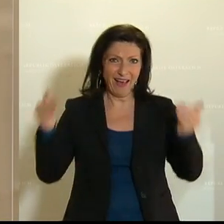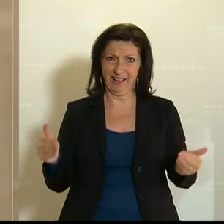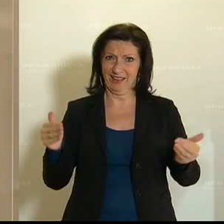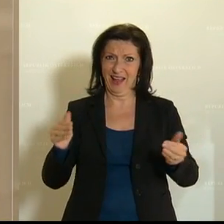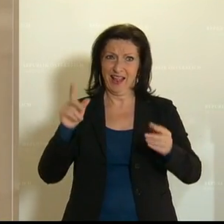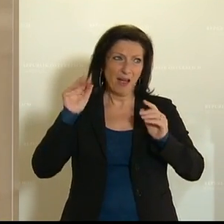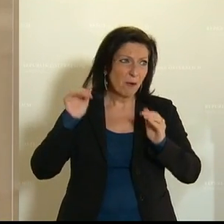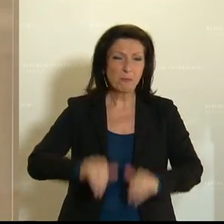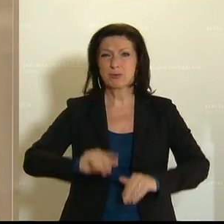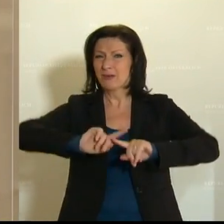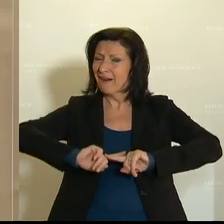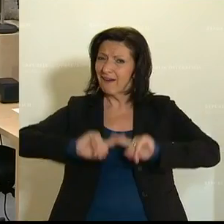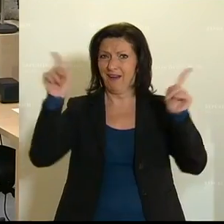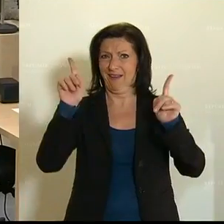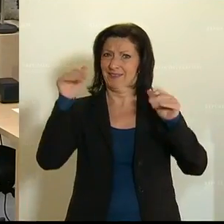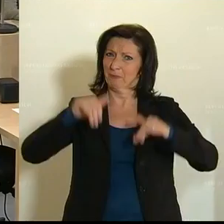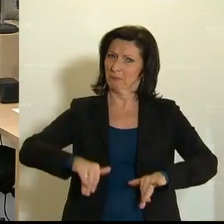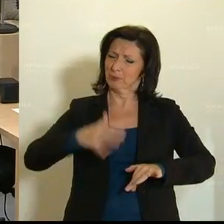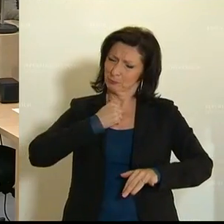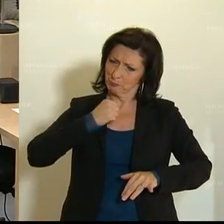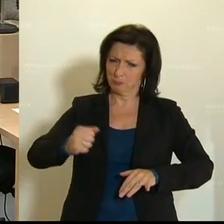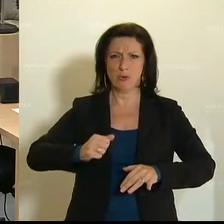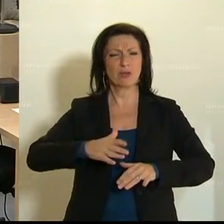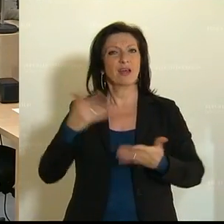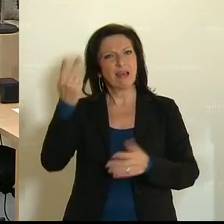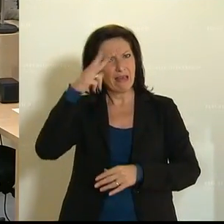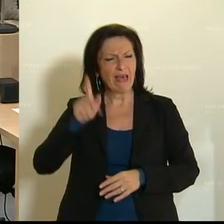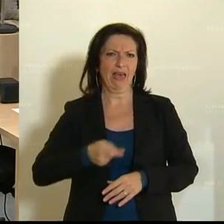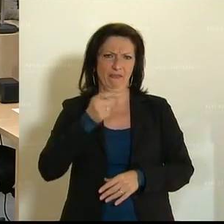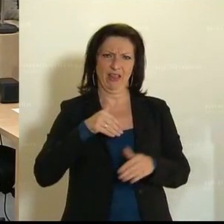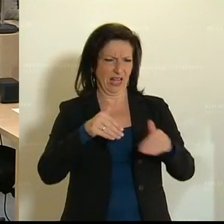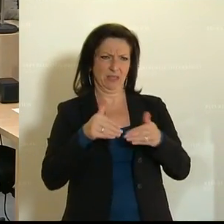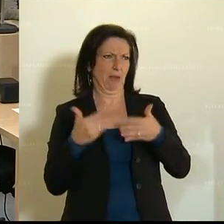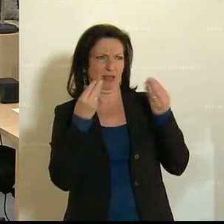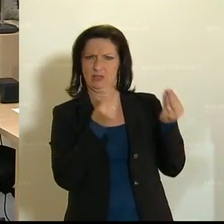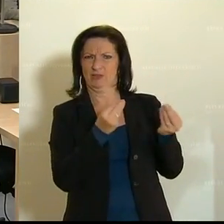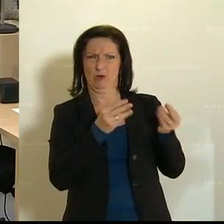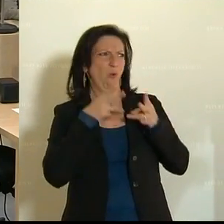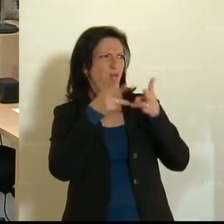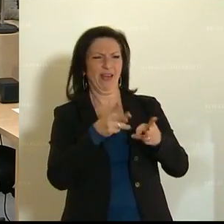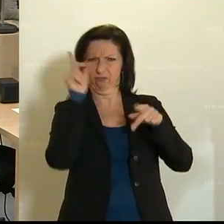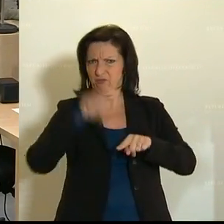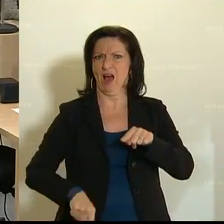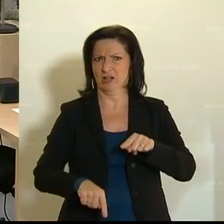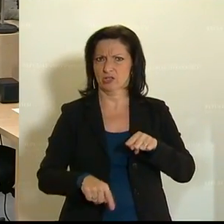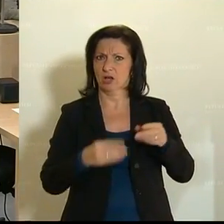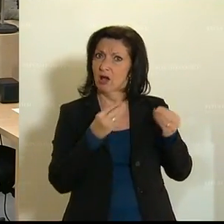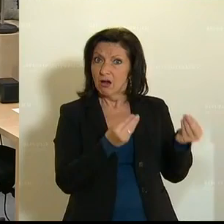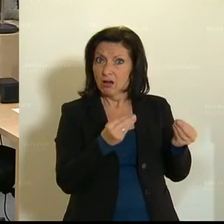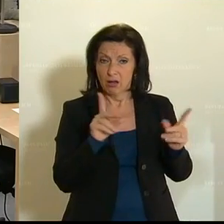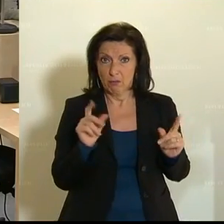ambitionierter handeln und umso mutiger. Herr Finanzminister, das ist der falsche Weg, denn das treibt die